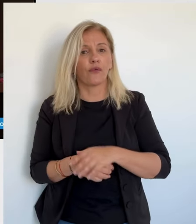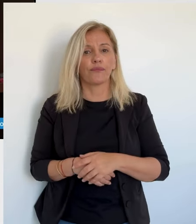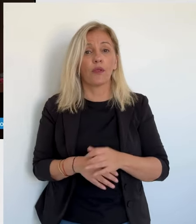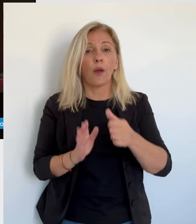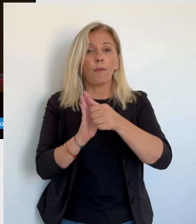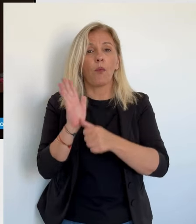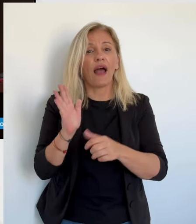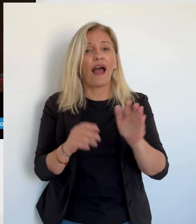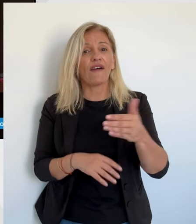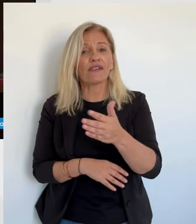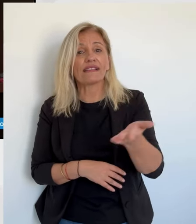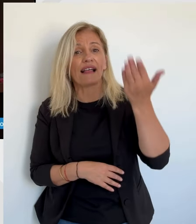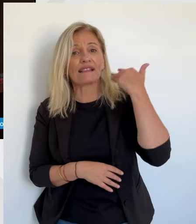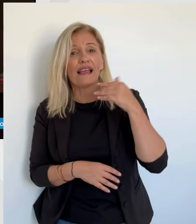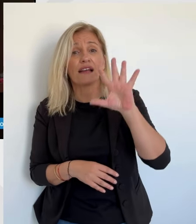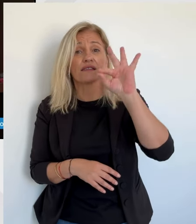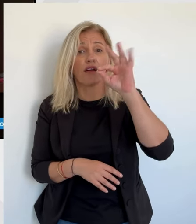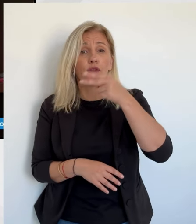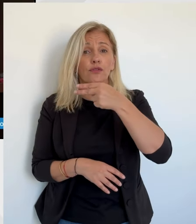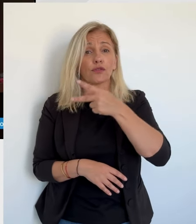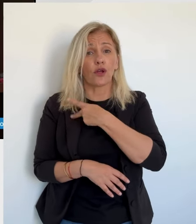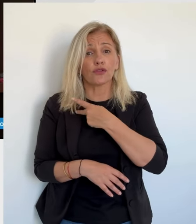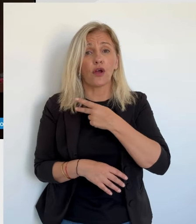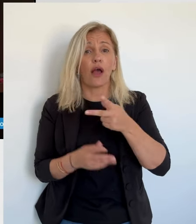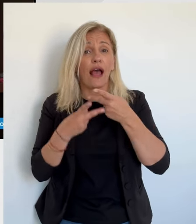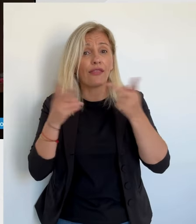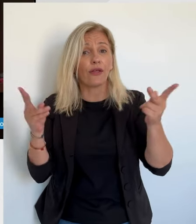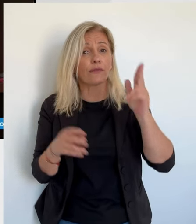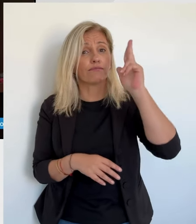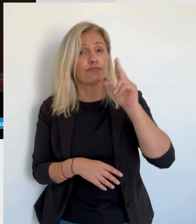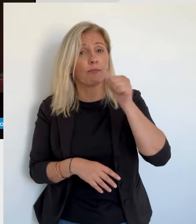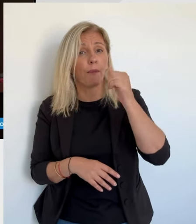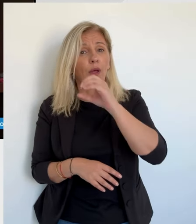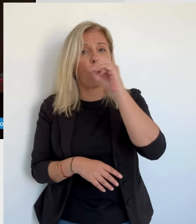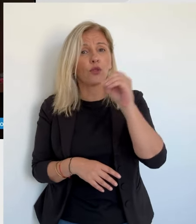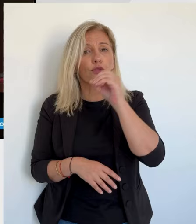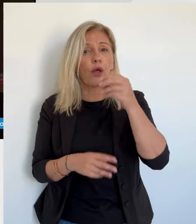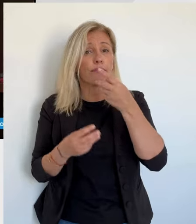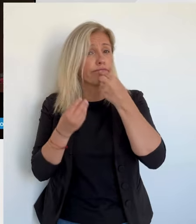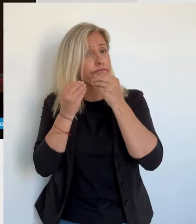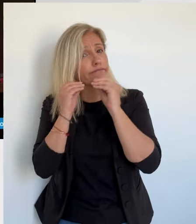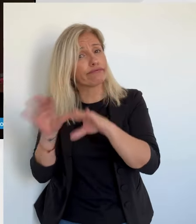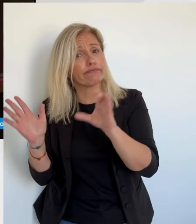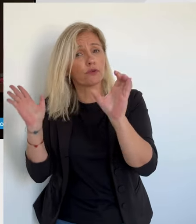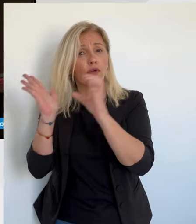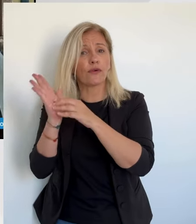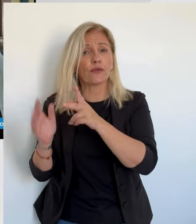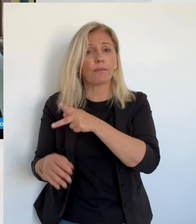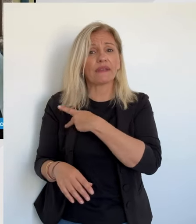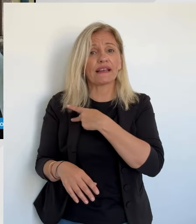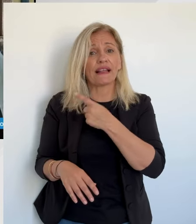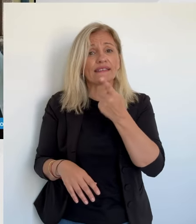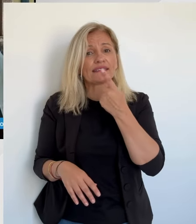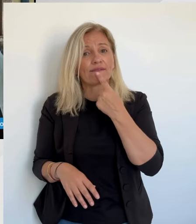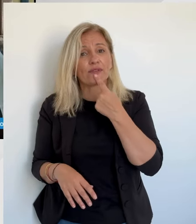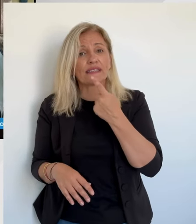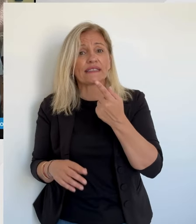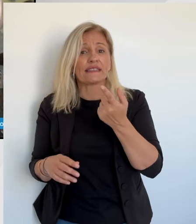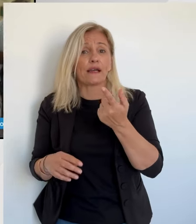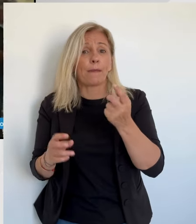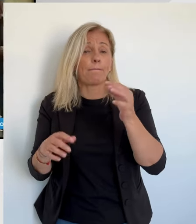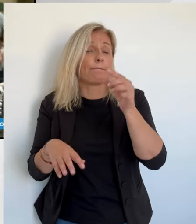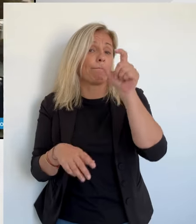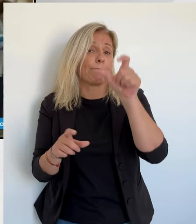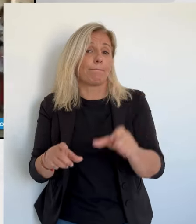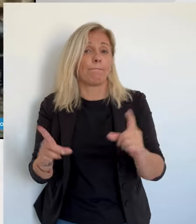On a juste eu des mesures qui permettent de garder le rang d'avant-dernier dans la valorisation de la médecine en Europe. En avril dernier, une